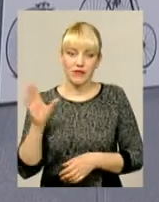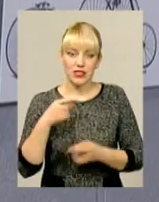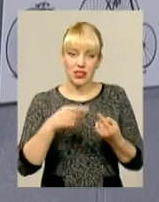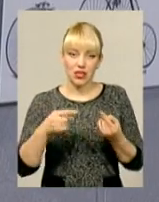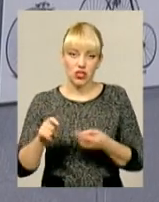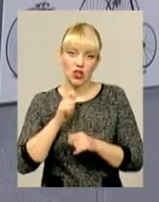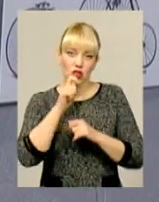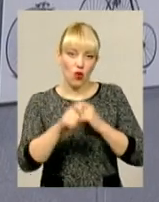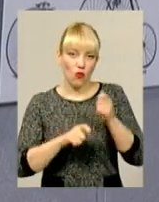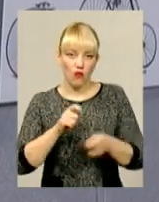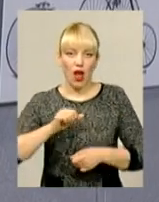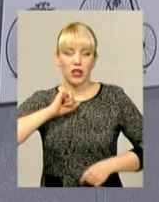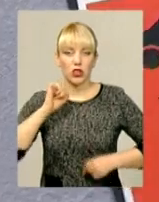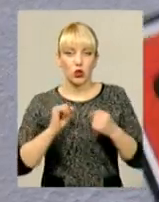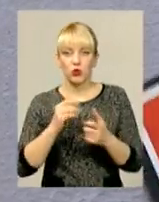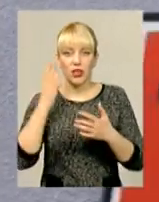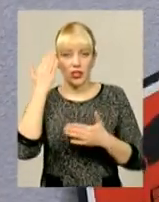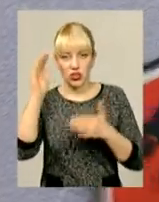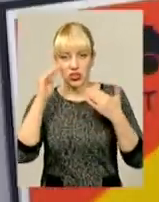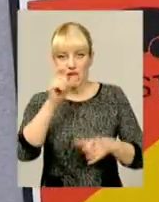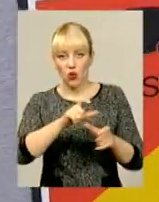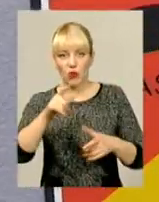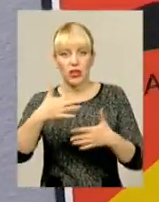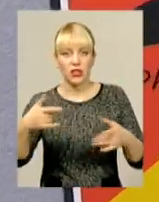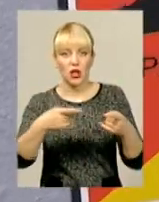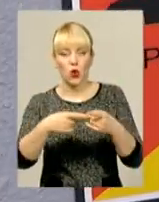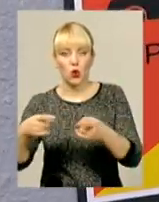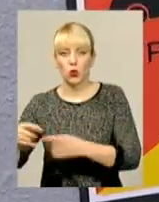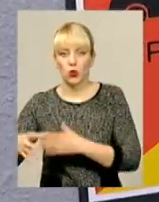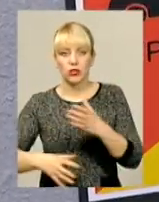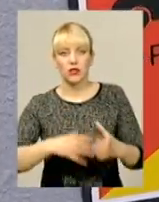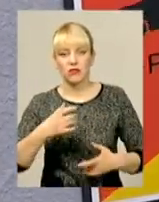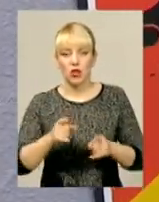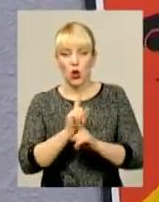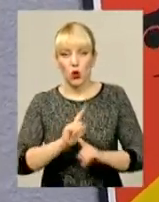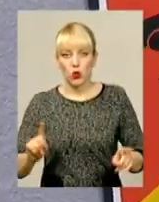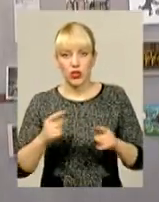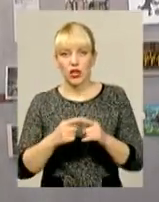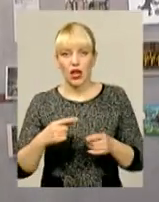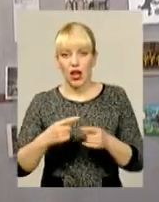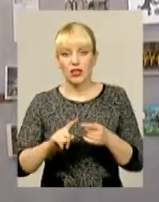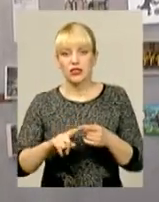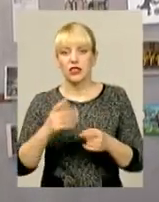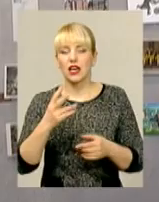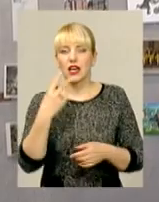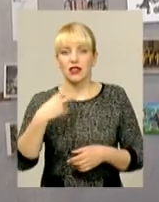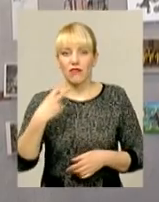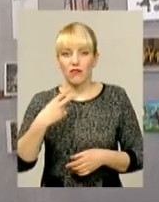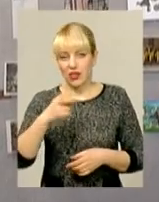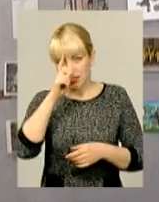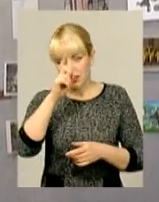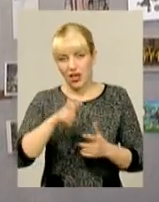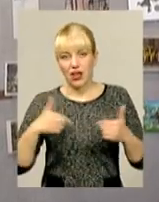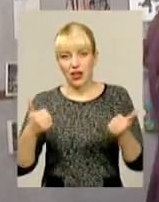зовсім незнайомі люди з різних куточків світу. В унікальному зібранні Афіни є поштівки з понад двох десятків країн, Європи й